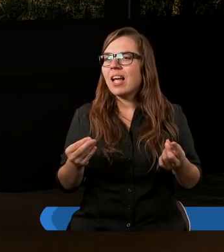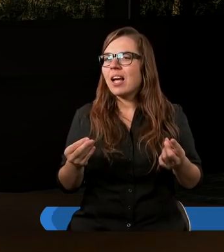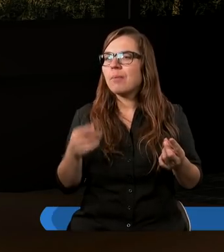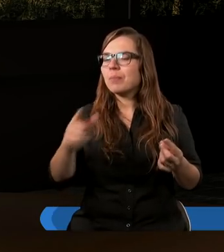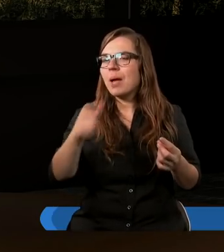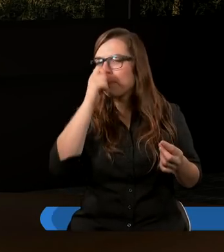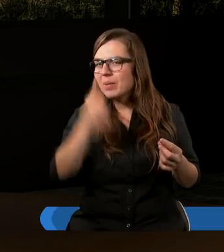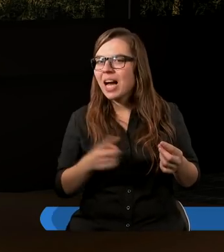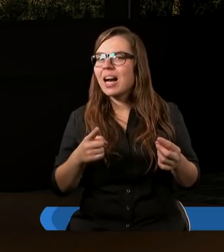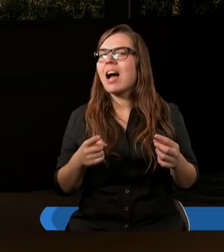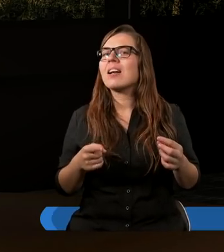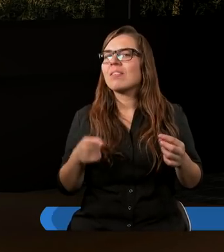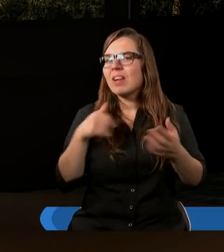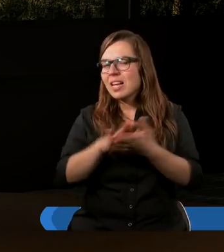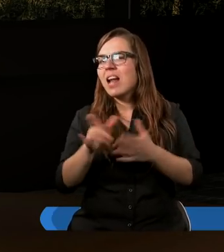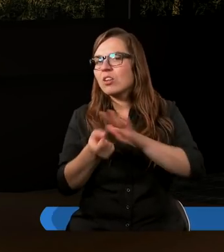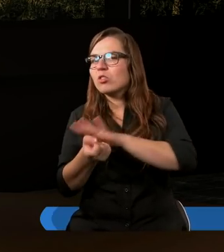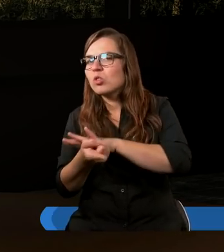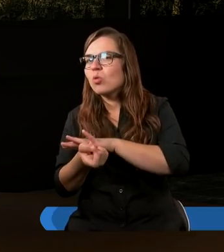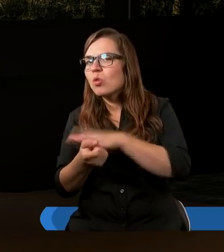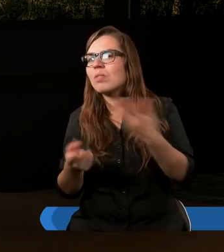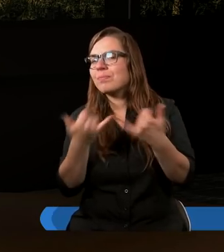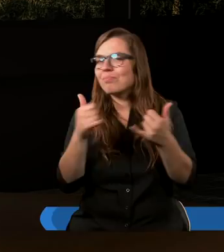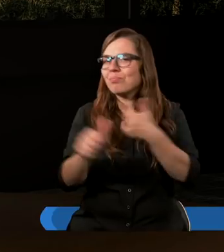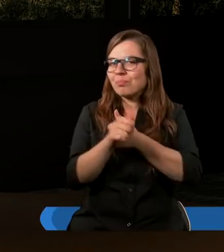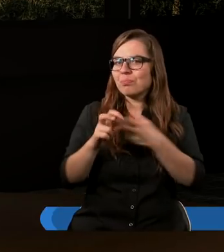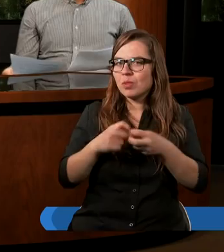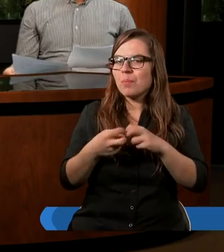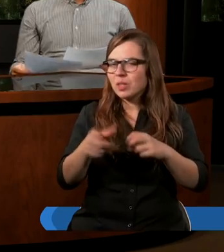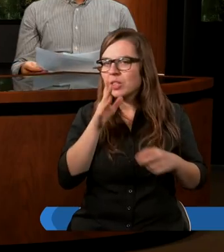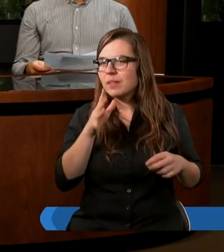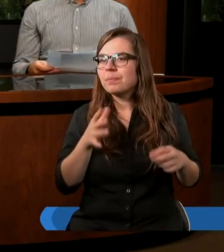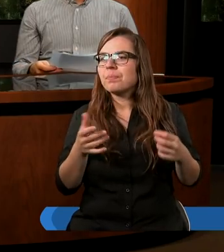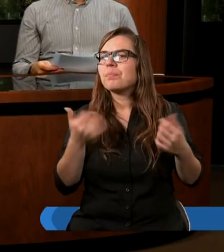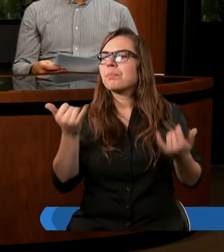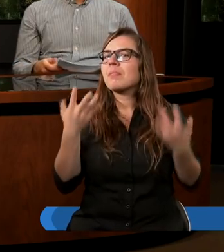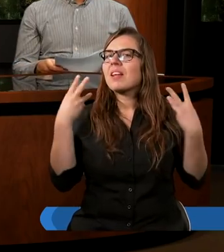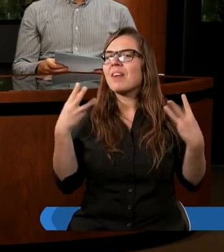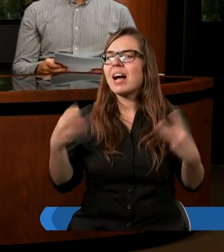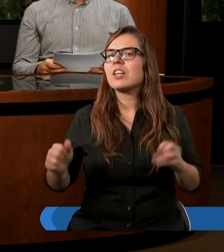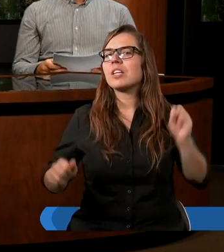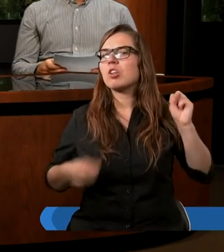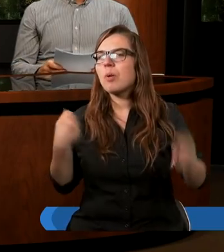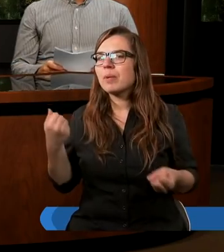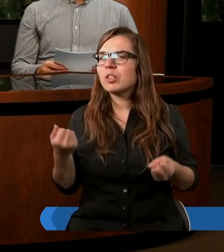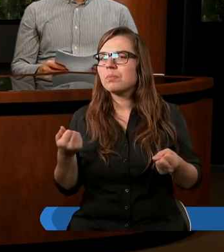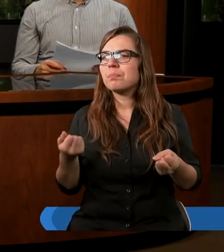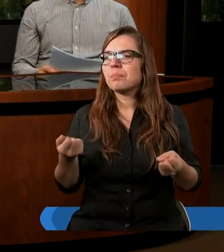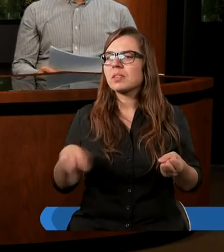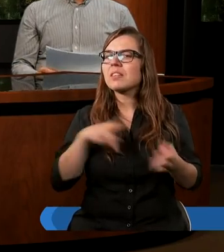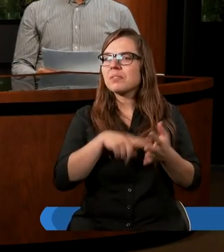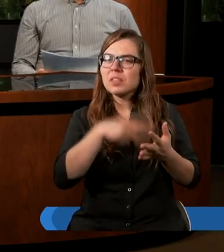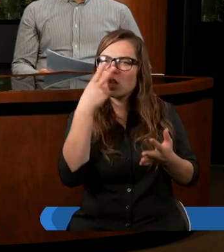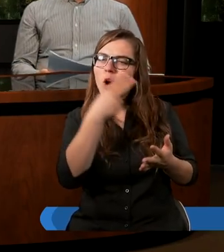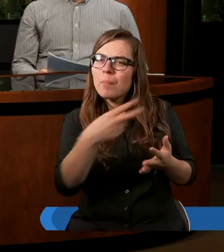przekleństwa zaczęły skutkować w ich życiu. Ważne jest, żebyśmy właśnie